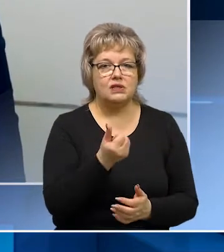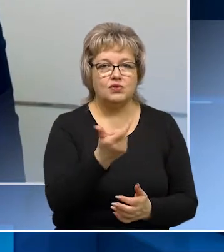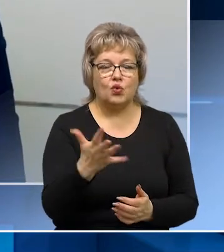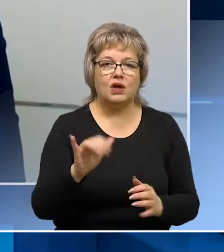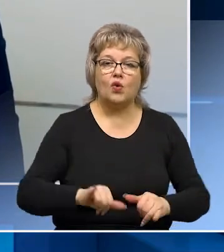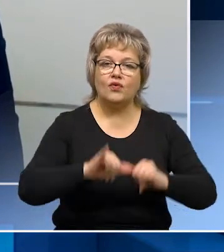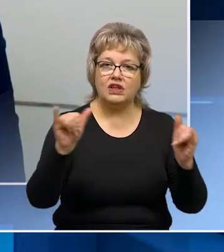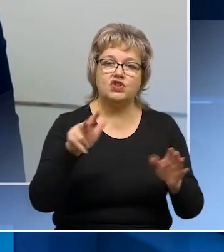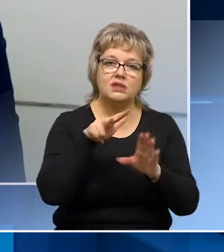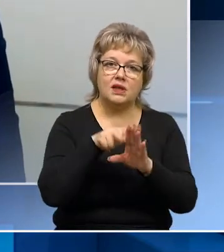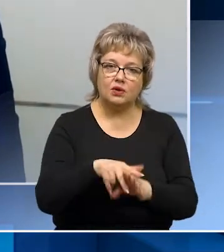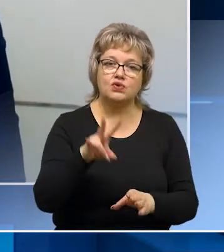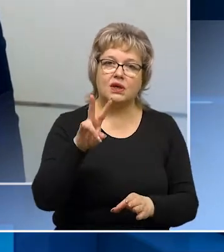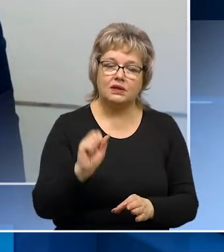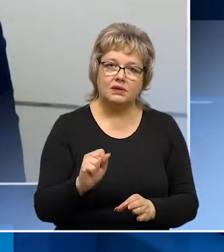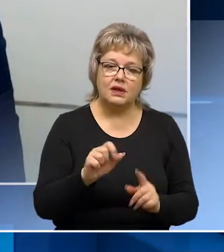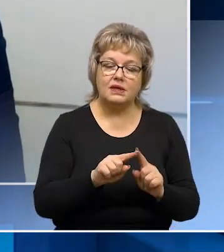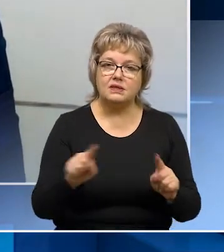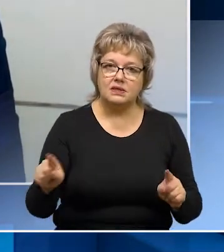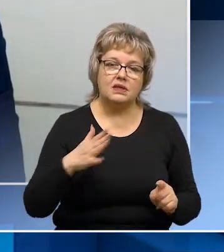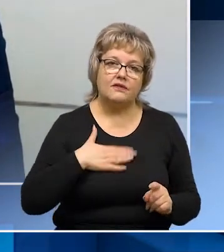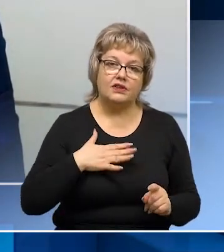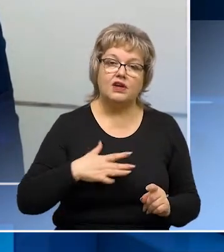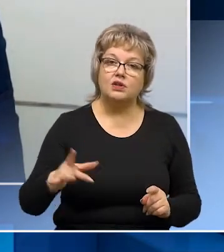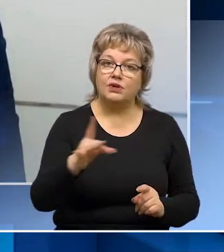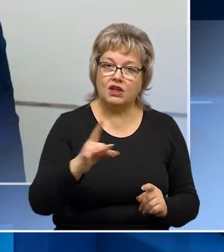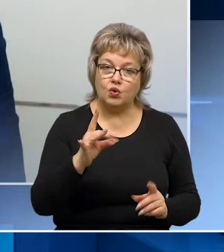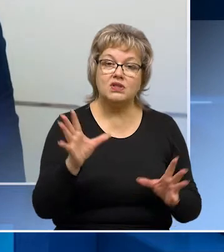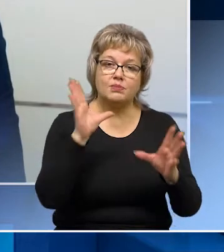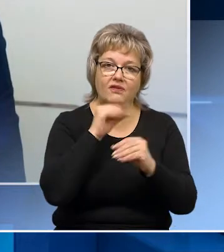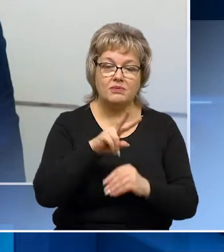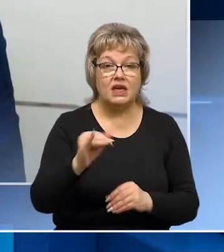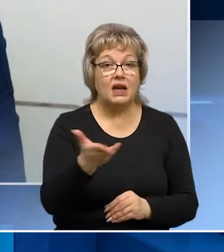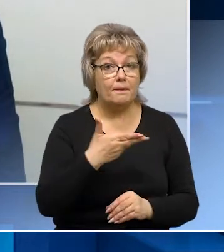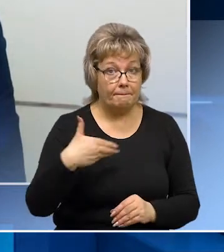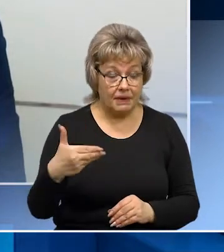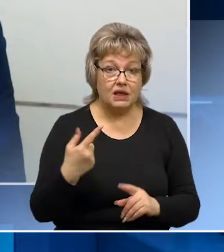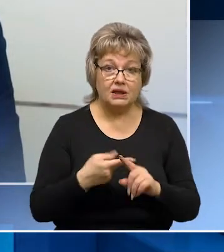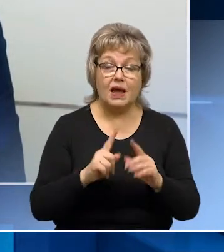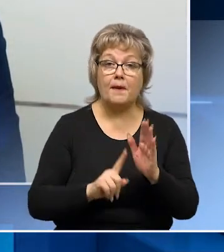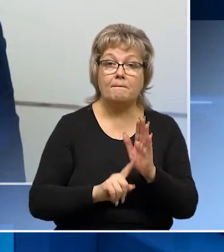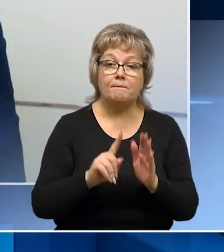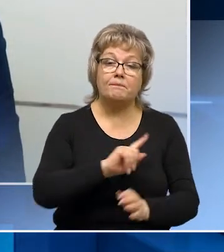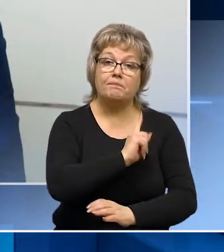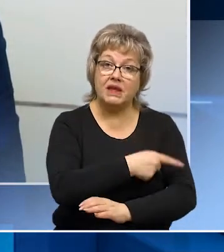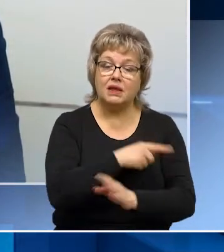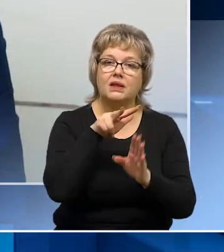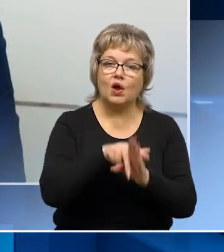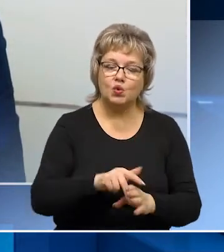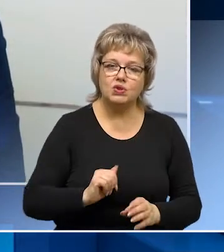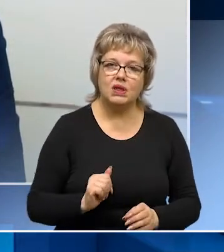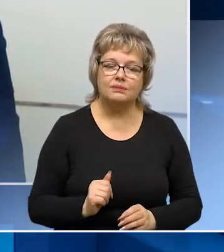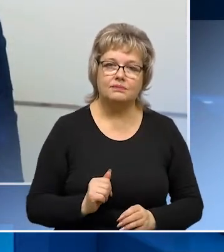Вообще, насколько выросла нагрузка на сети в нашем регионе и справляемся ли мы? Вышли ли мы на пик нагрузки?